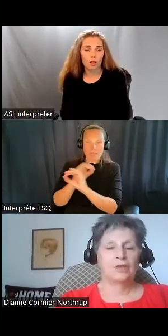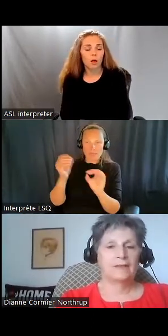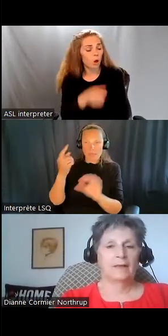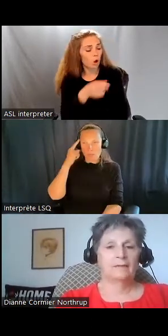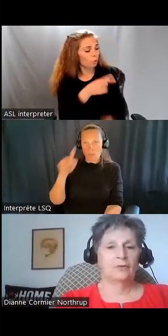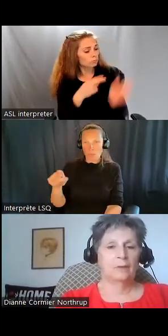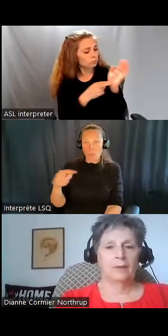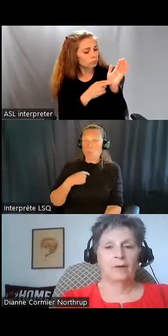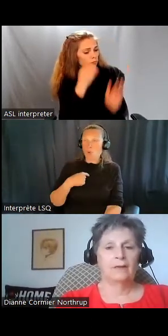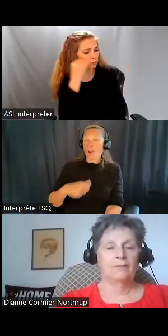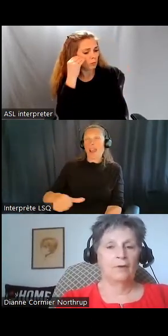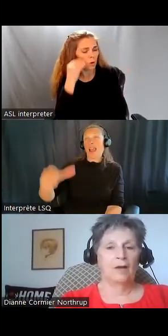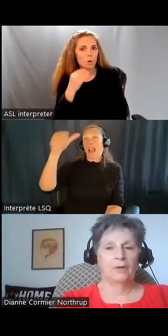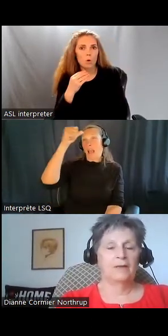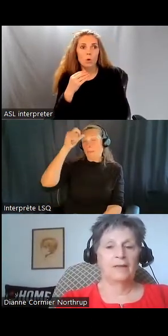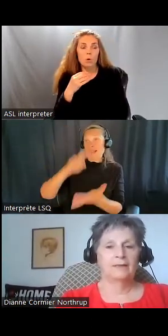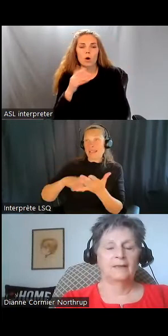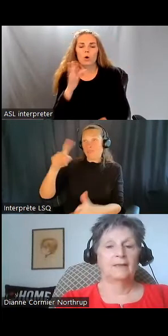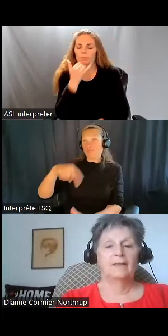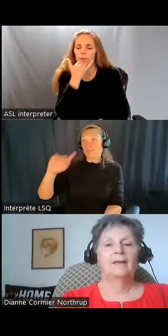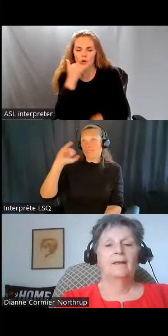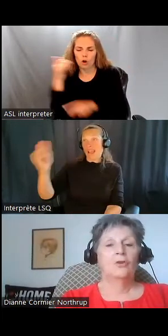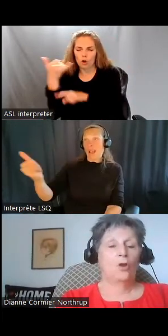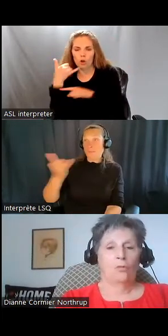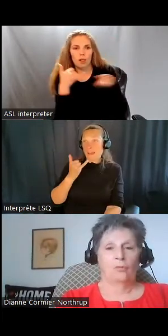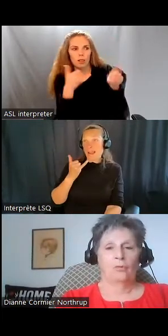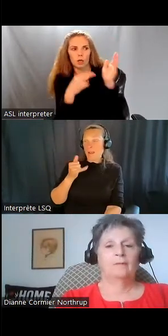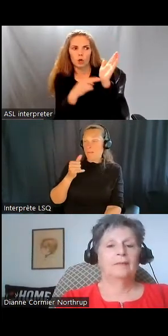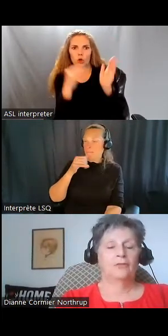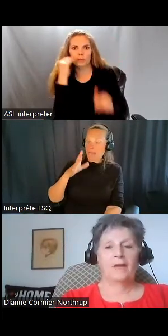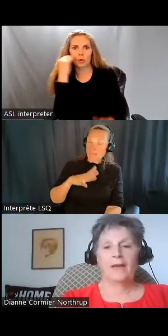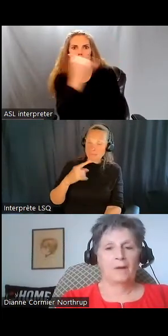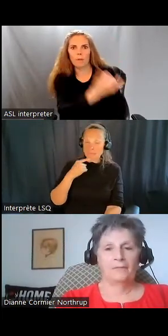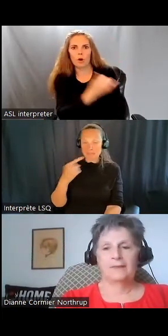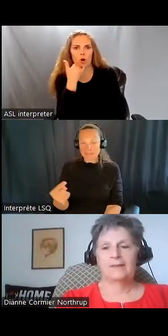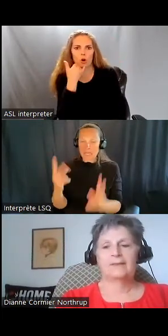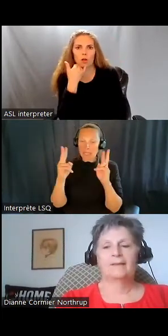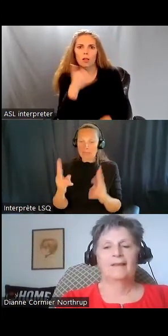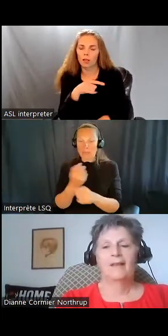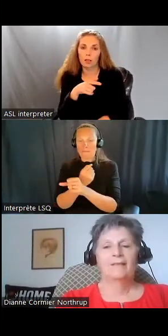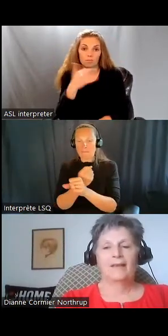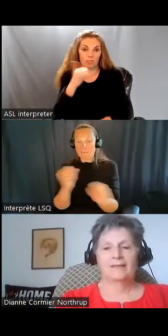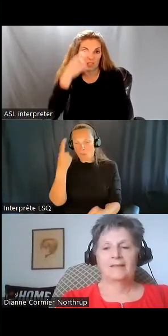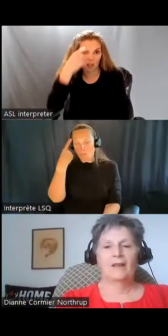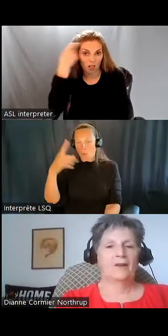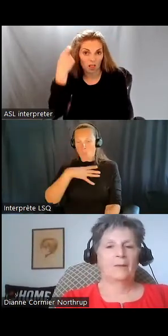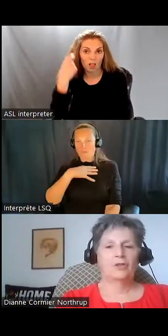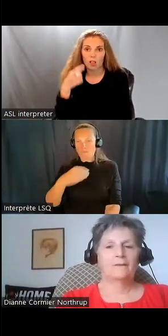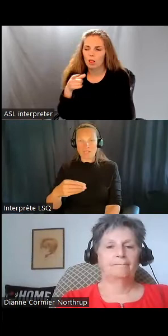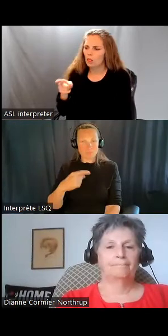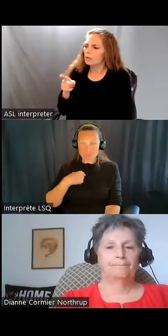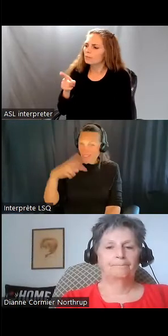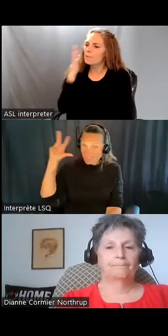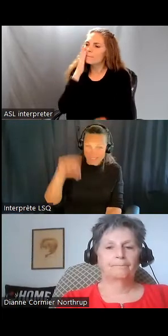et j'ai presque hurlé quand la dame a dit « Il y a un lit prêt pour Robert » et j'ai dit « Non, enlever son nom de la liste,